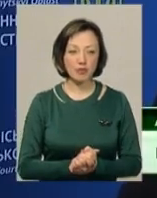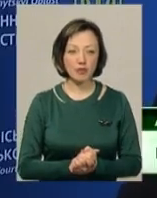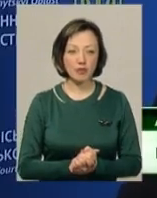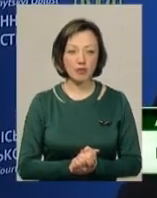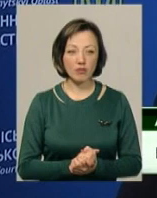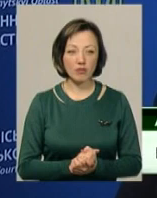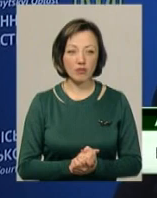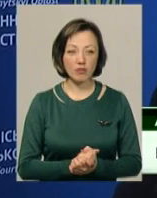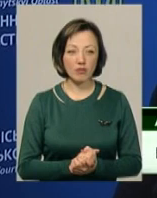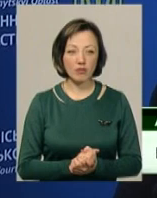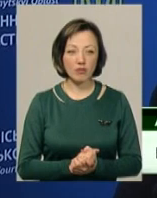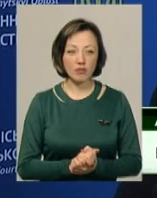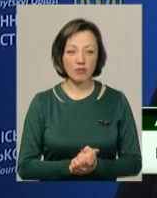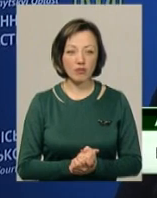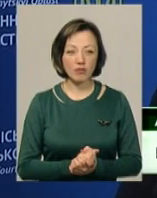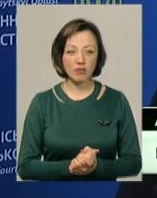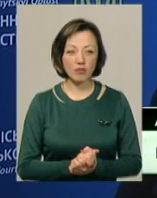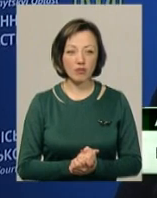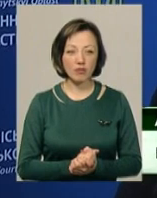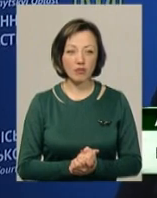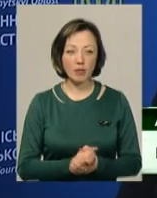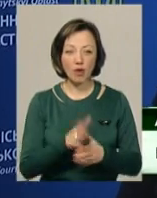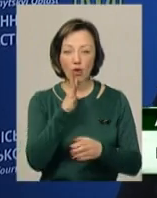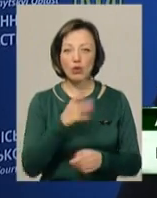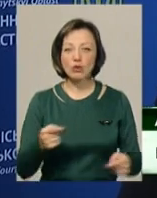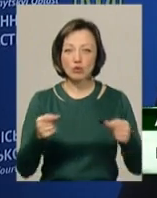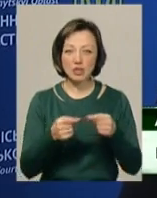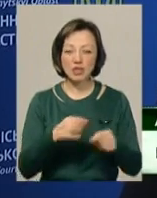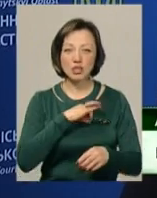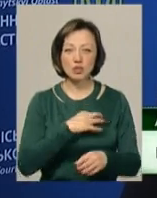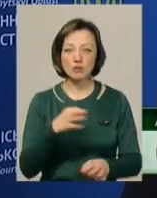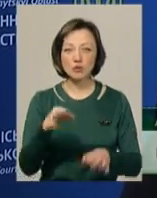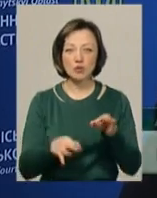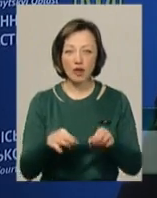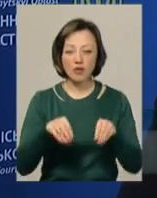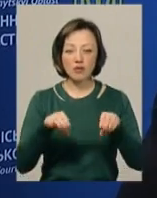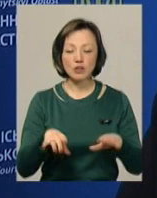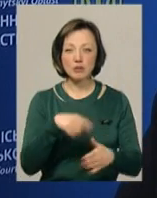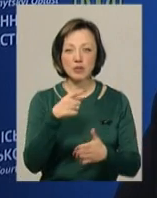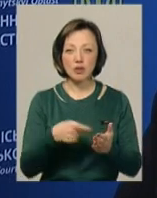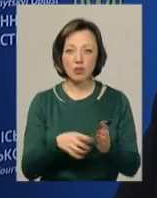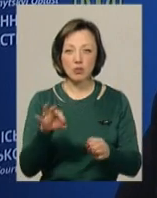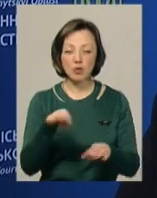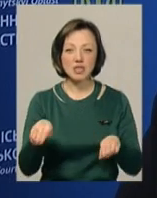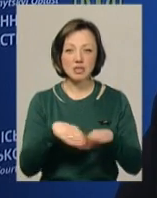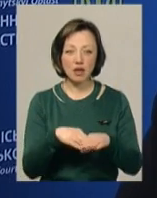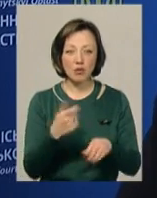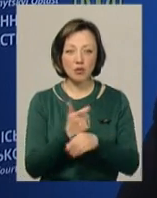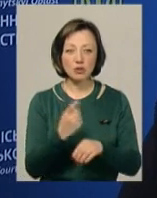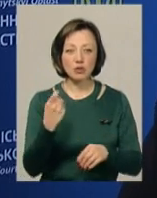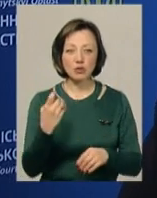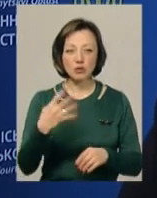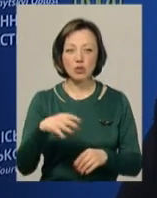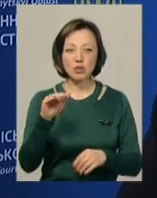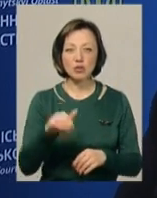вирішено питання про можливість внесення цією особою суми застави в розмірі понад 140